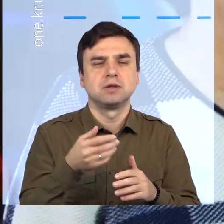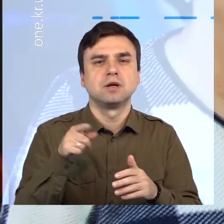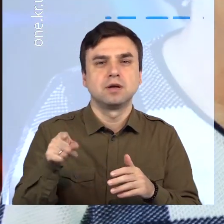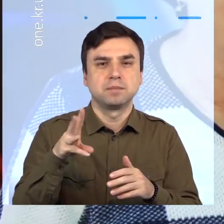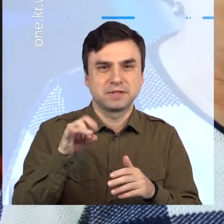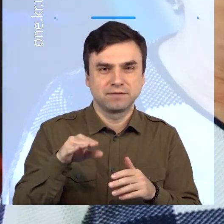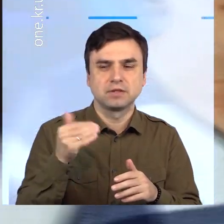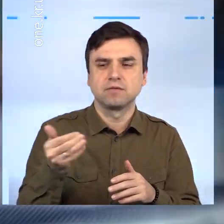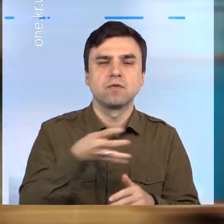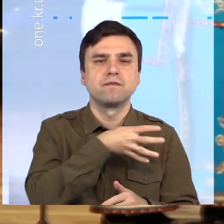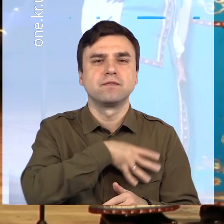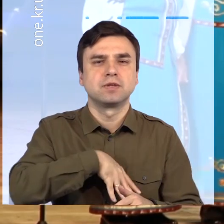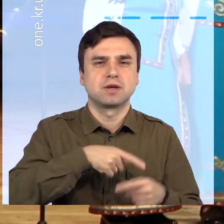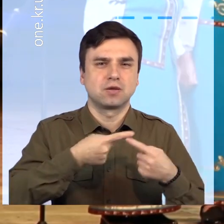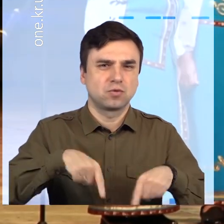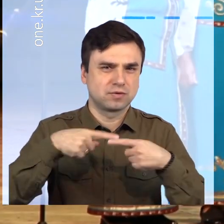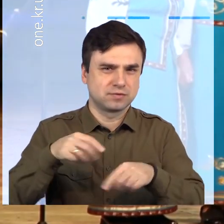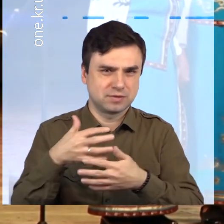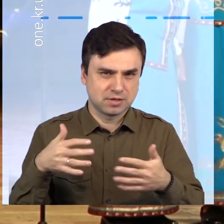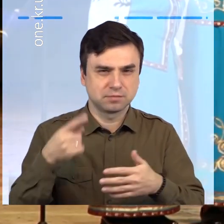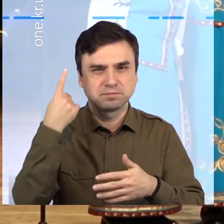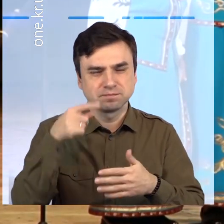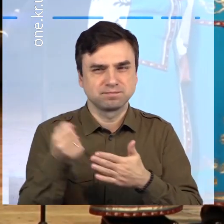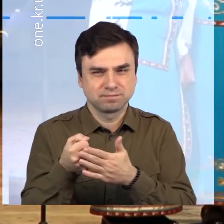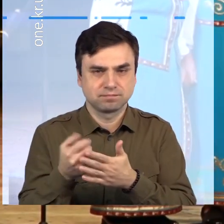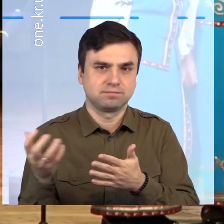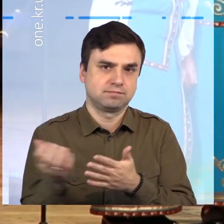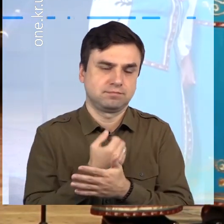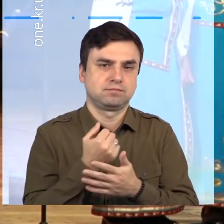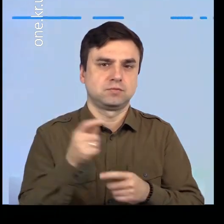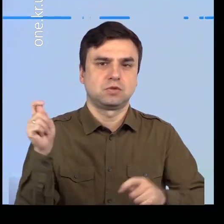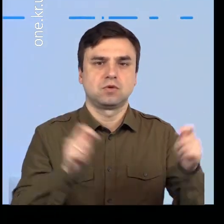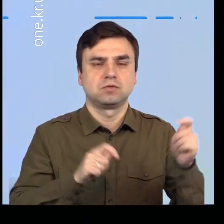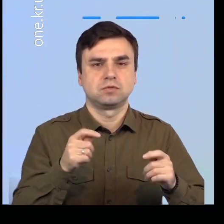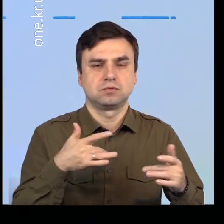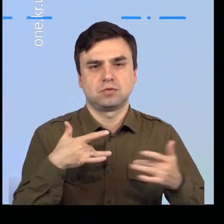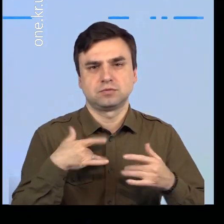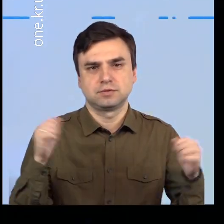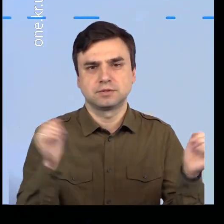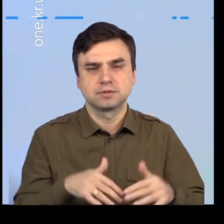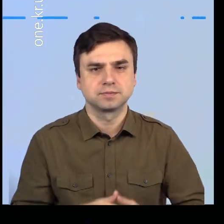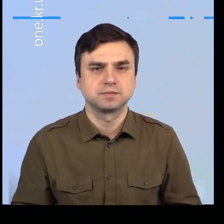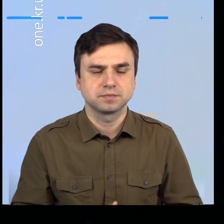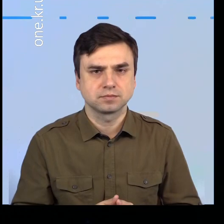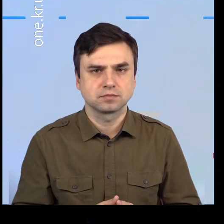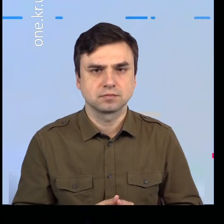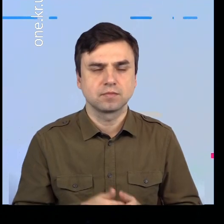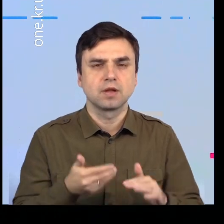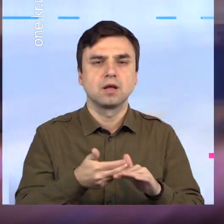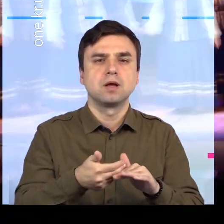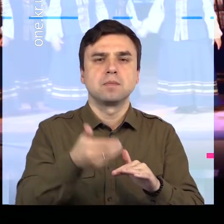душі кожного ветерана. Ініціатива провести такий фестиваль до 15-річчя Метинвесту належить саме представникам ветеранських